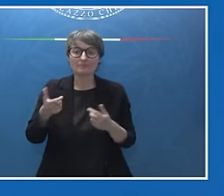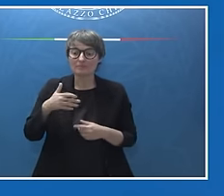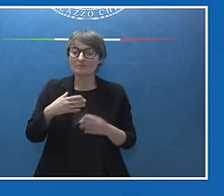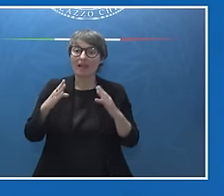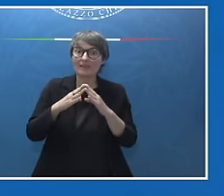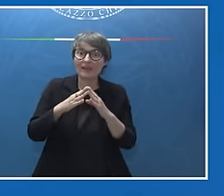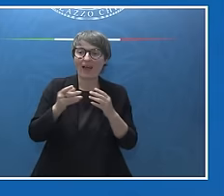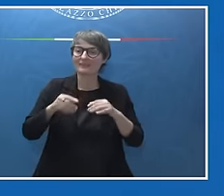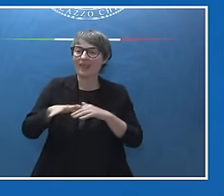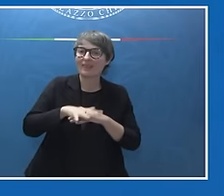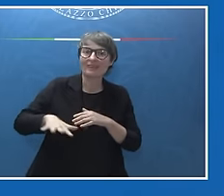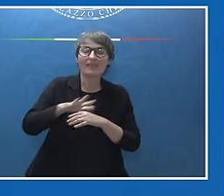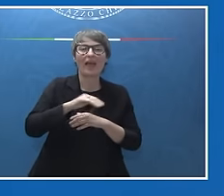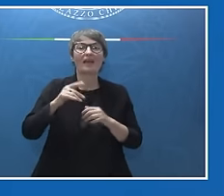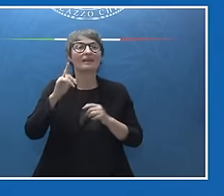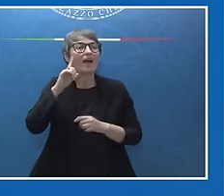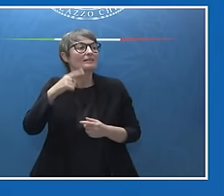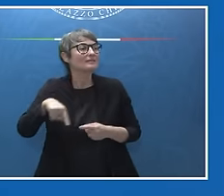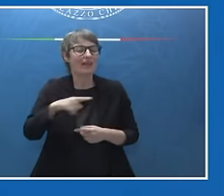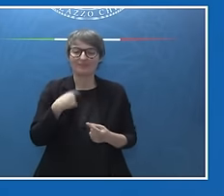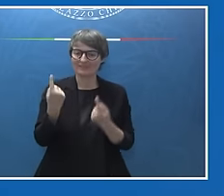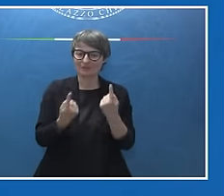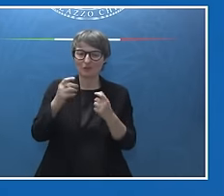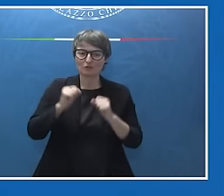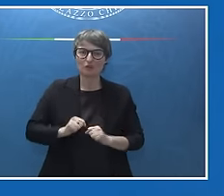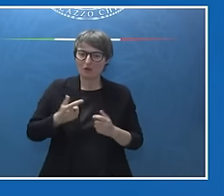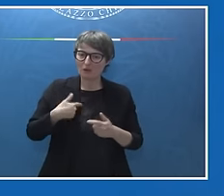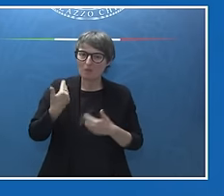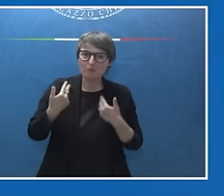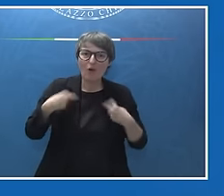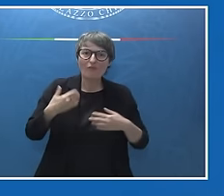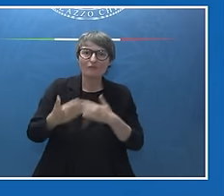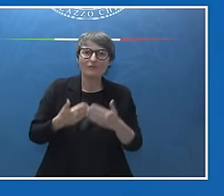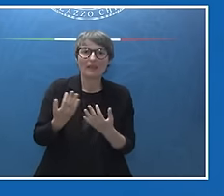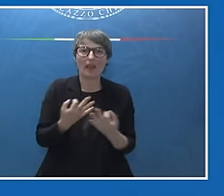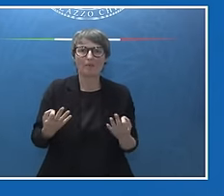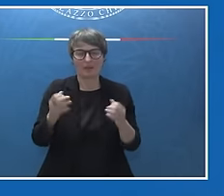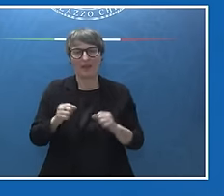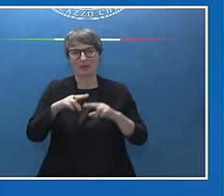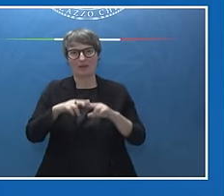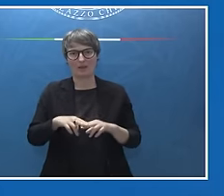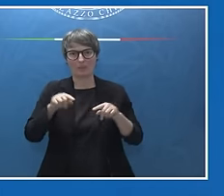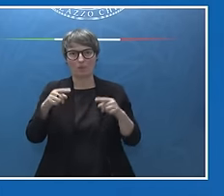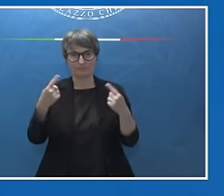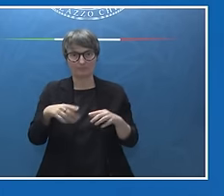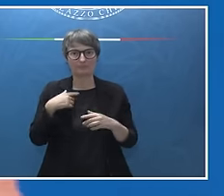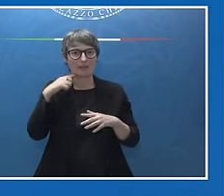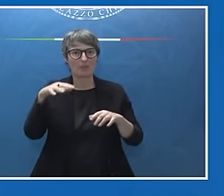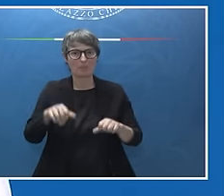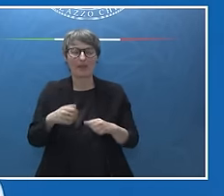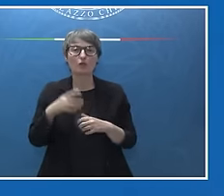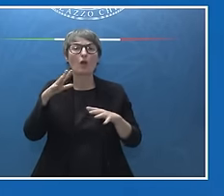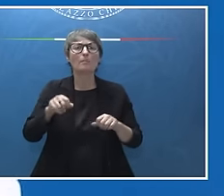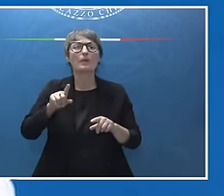condizioni per la propria realizzazione. Ma abbiamo preso impegni anche sull'altra faccia della medaglia